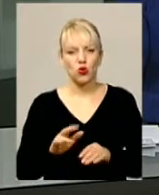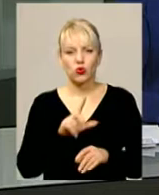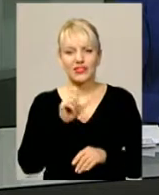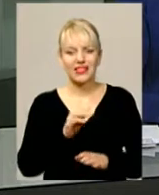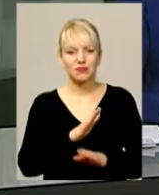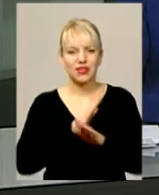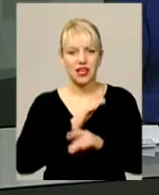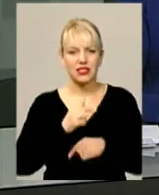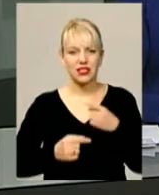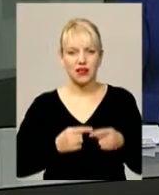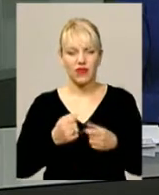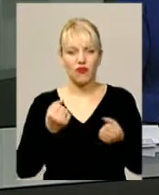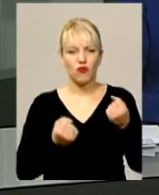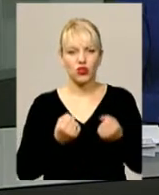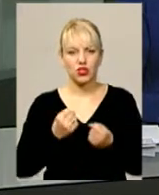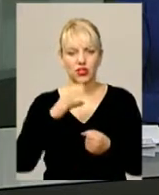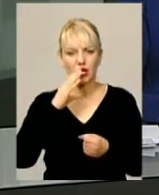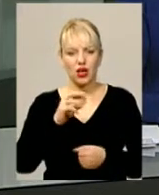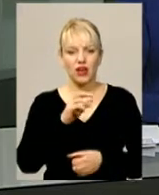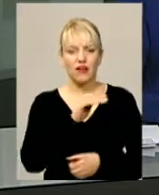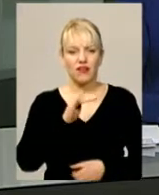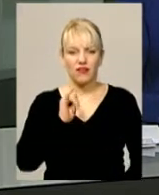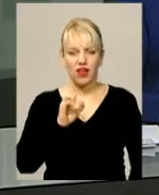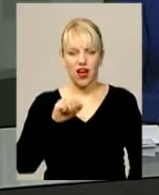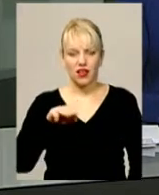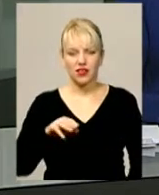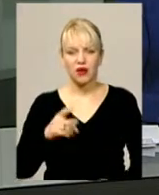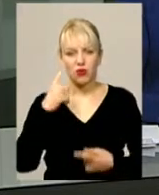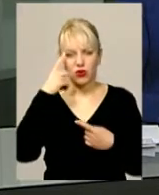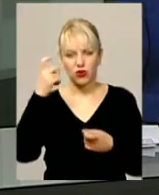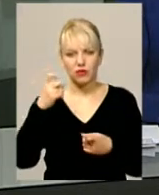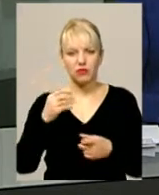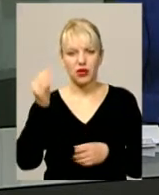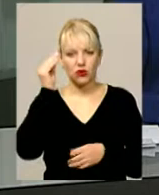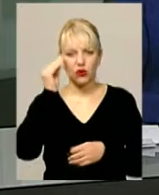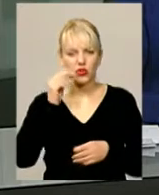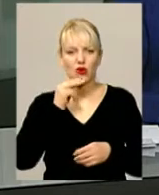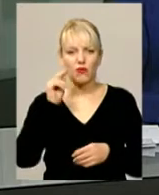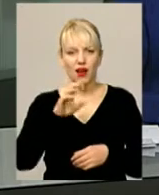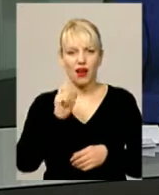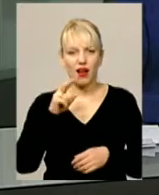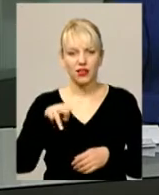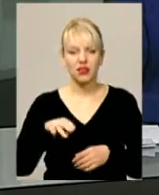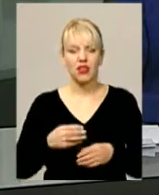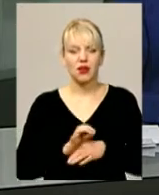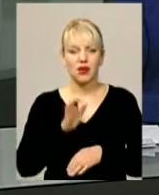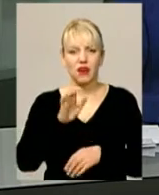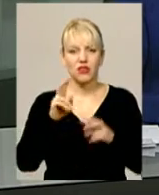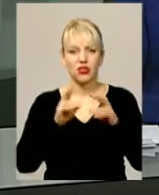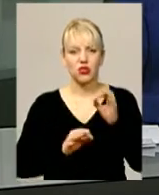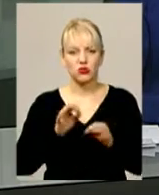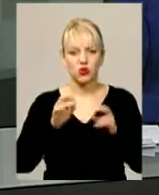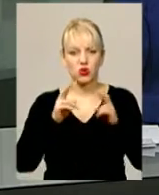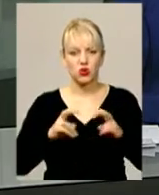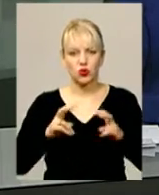Водію мікроавтобуса «Фіат» оголошено про підозру. Обвинувальний акт направлено для розгляду до суду. Нагадаю, ДТП